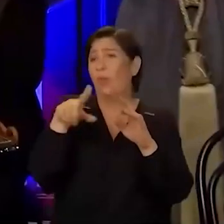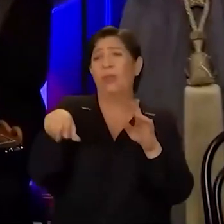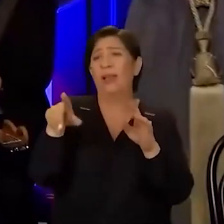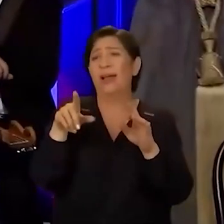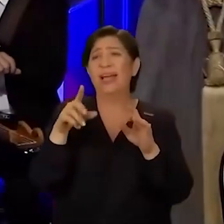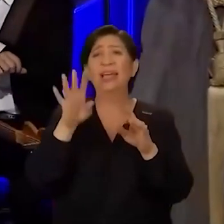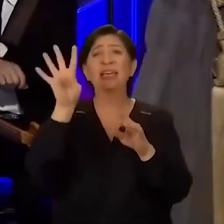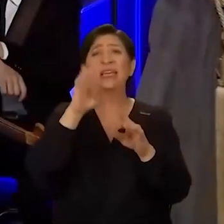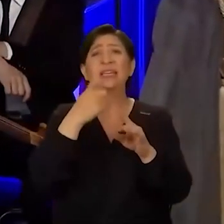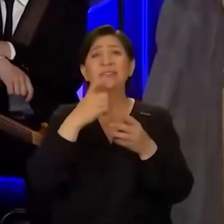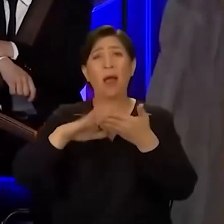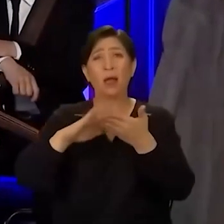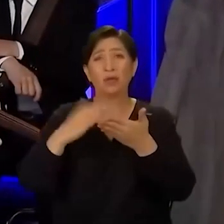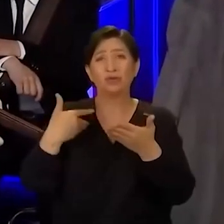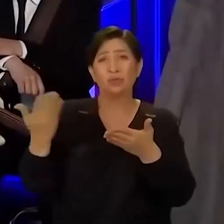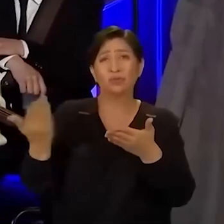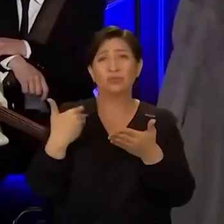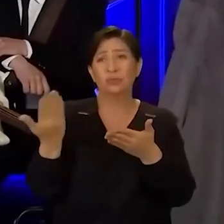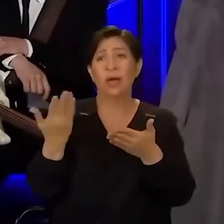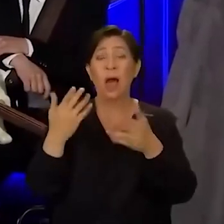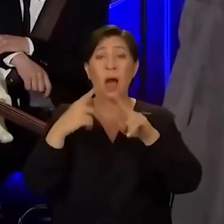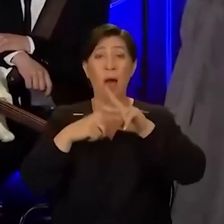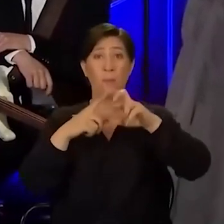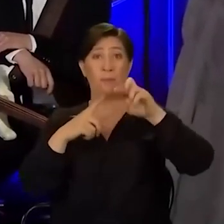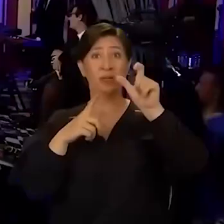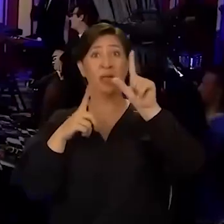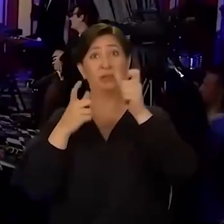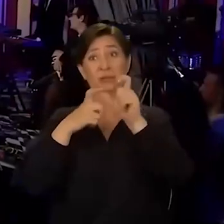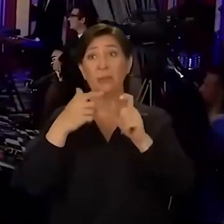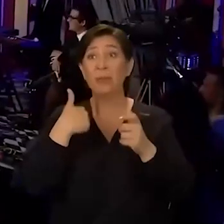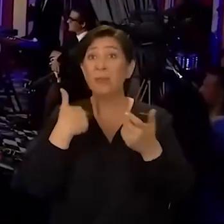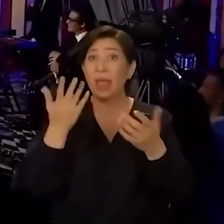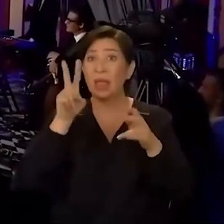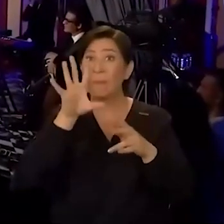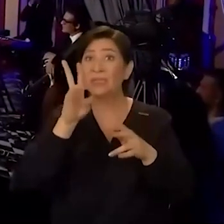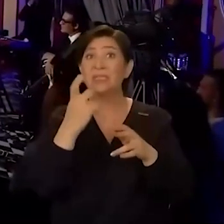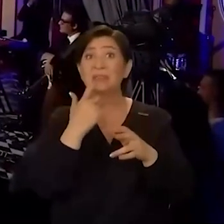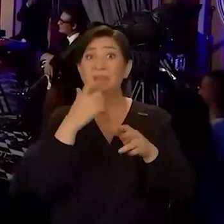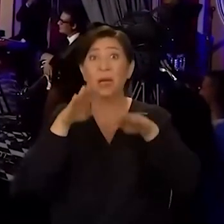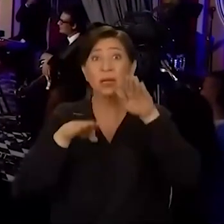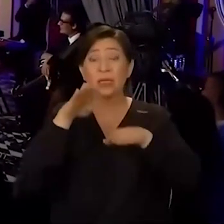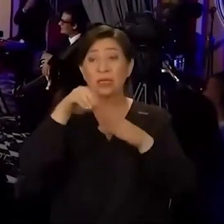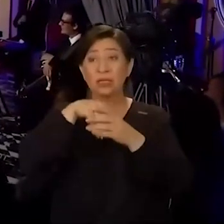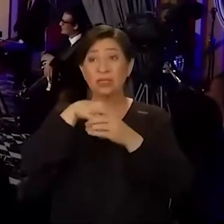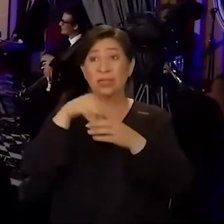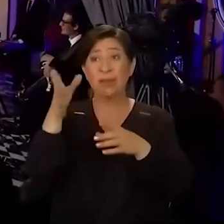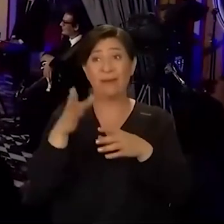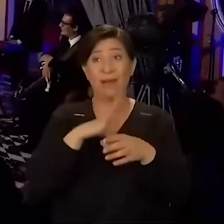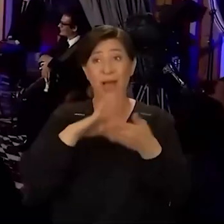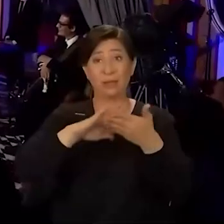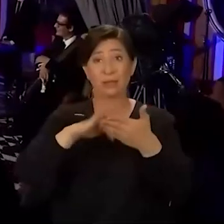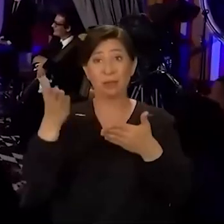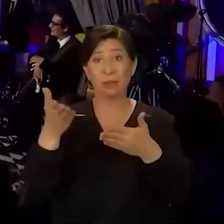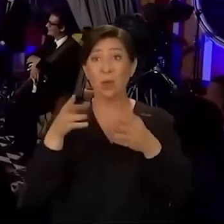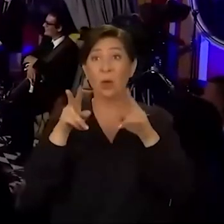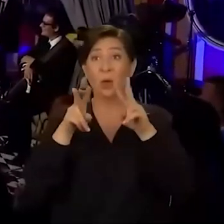Nasıl ulaşmıyor? yıldır arkadaşım yani. A'plas insanların hepsi… Benim de nereden baksan 25 yıllık arkadaşlarım var burada. Hangi 25 yıllık arkadaşım? Yani